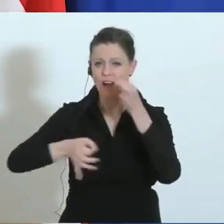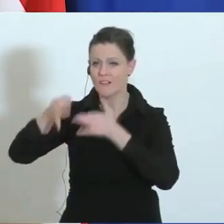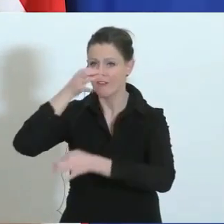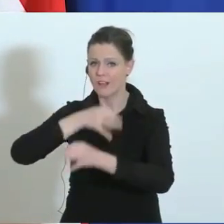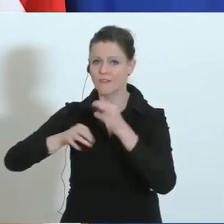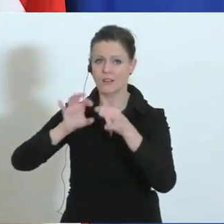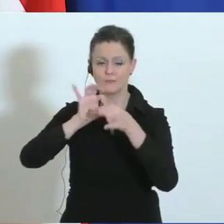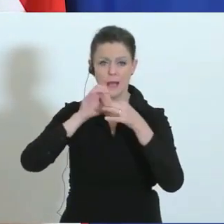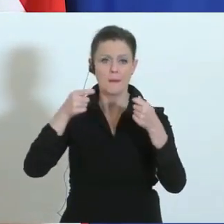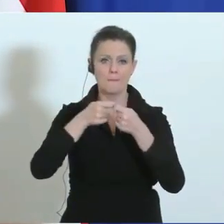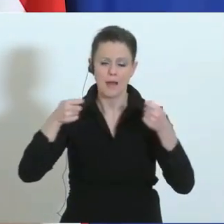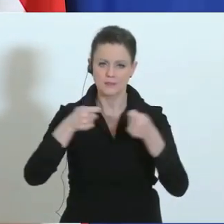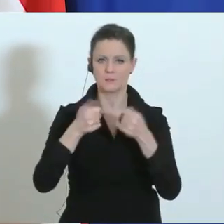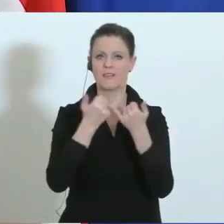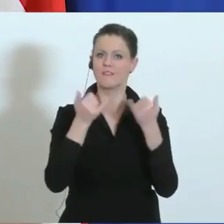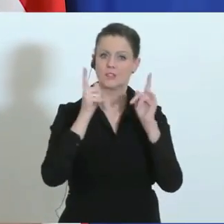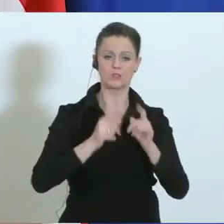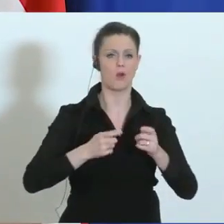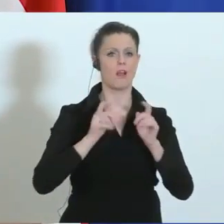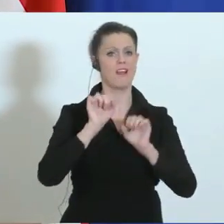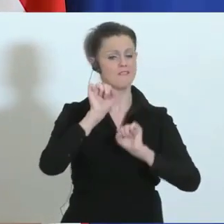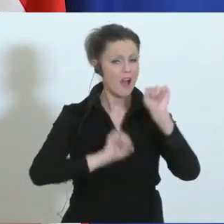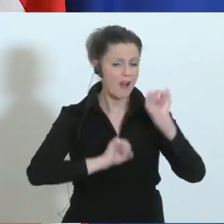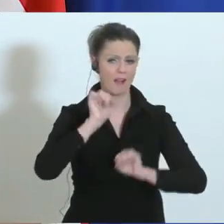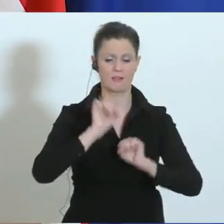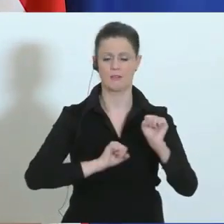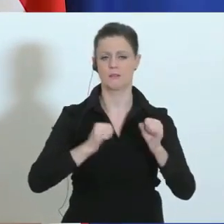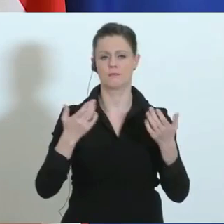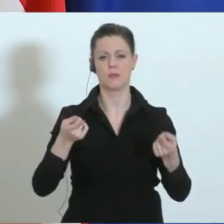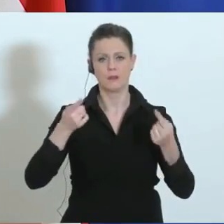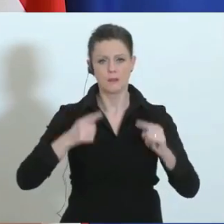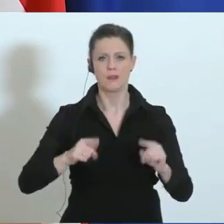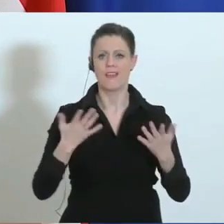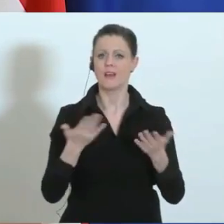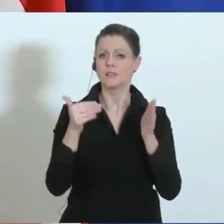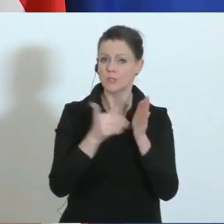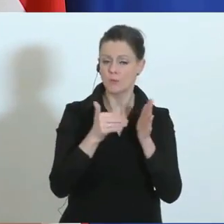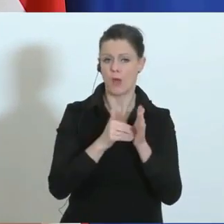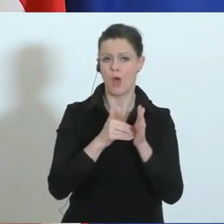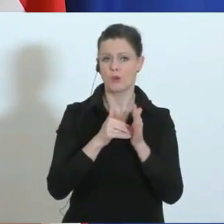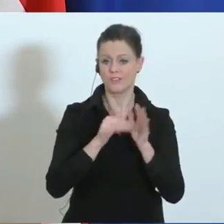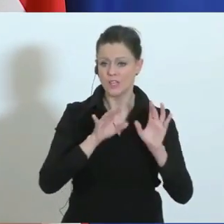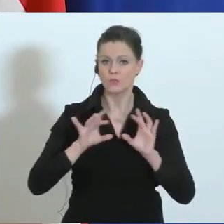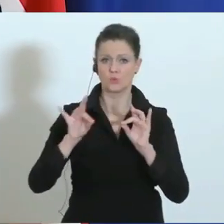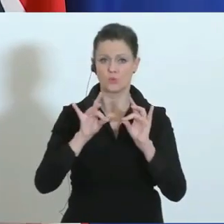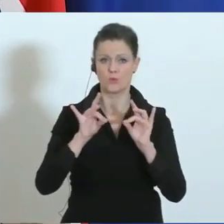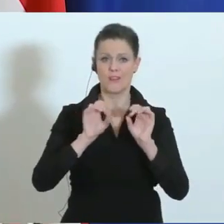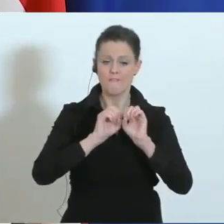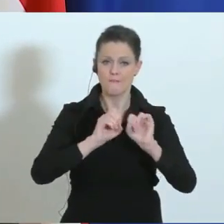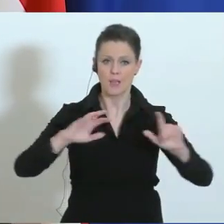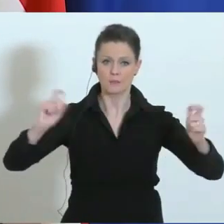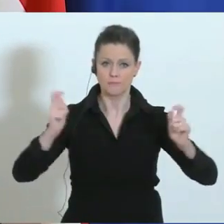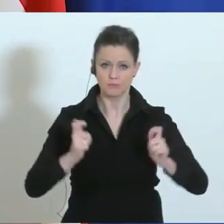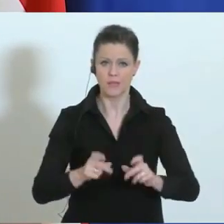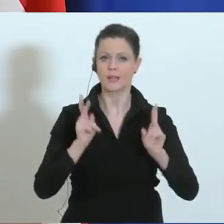die jetzt getroffen sind, wie ich mich verhalten soll, was notwendig ist zu tun, um den Virus einzudämmen,